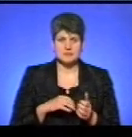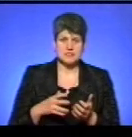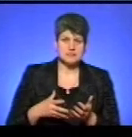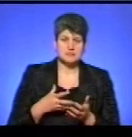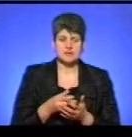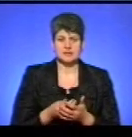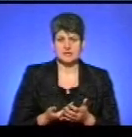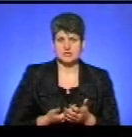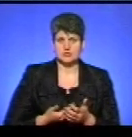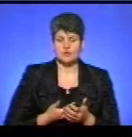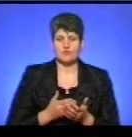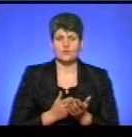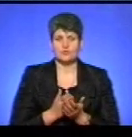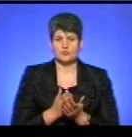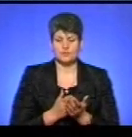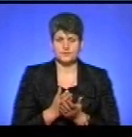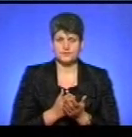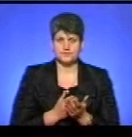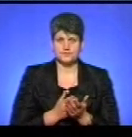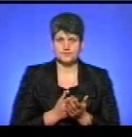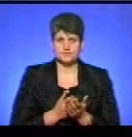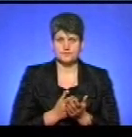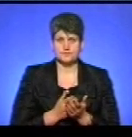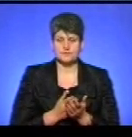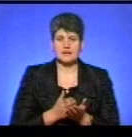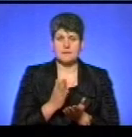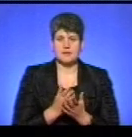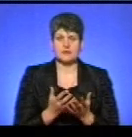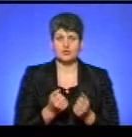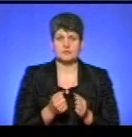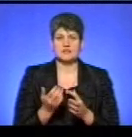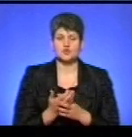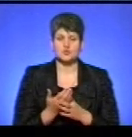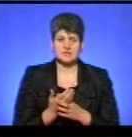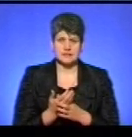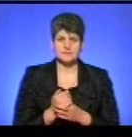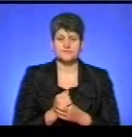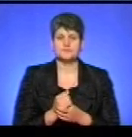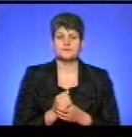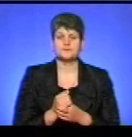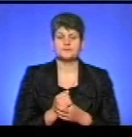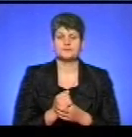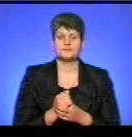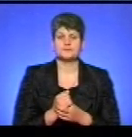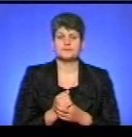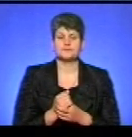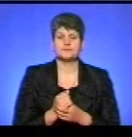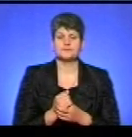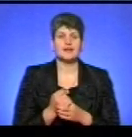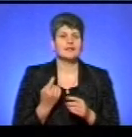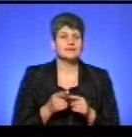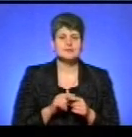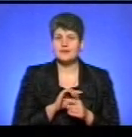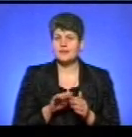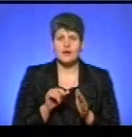житлово-комунальні послуги, має отримати субсидії. Але разом з тим, це не